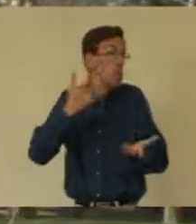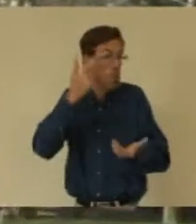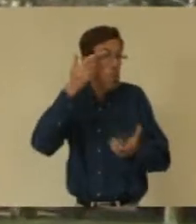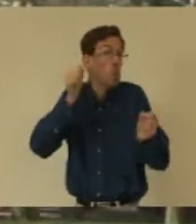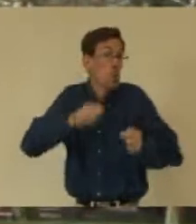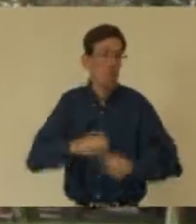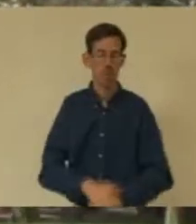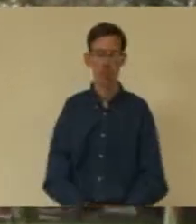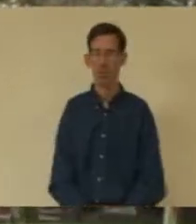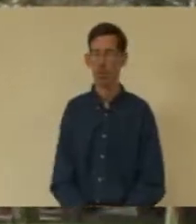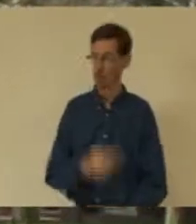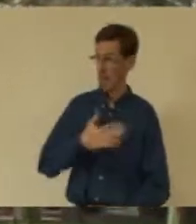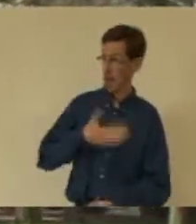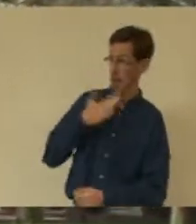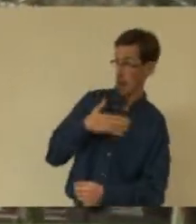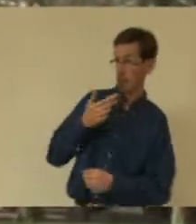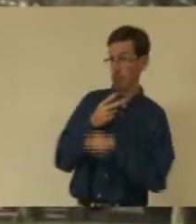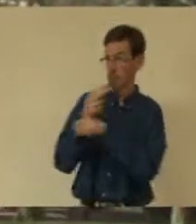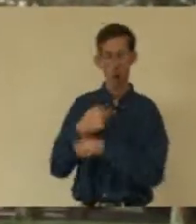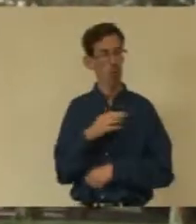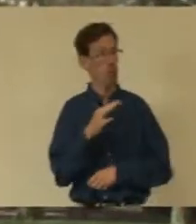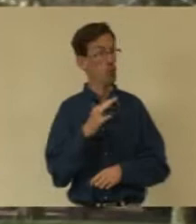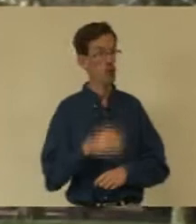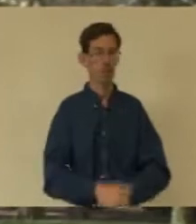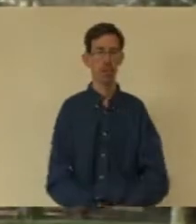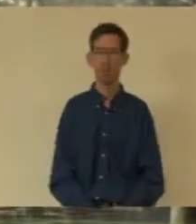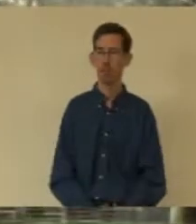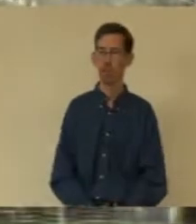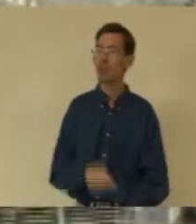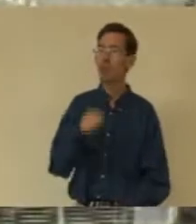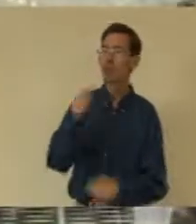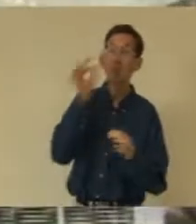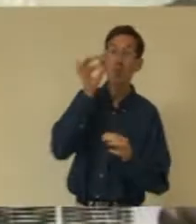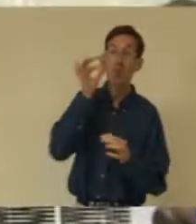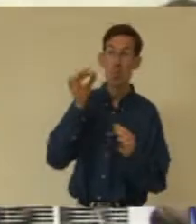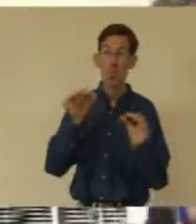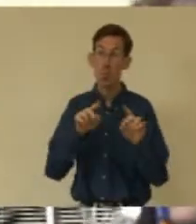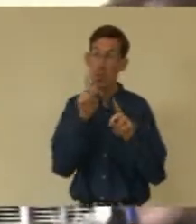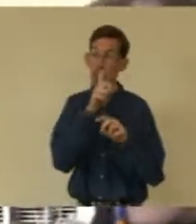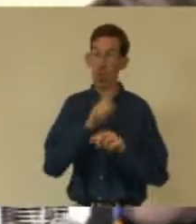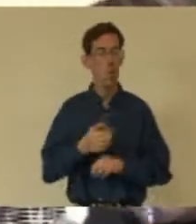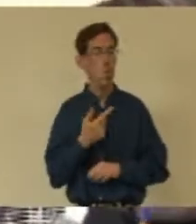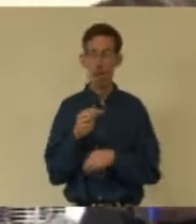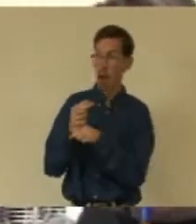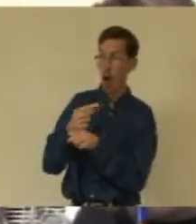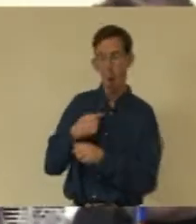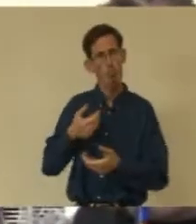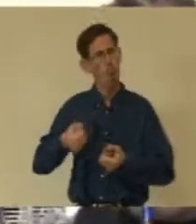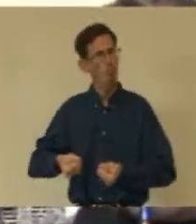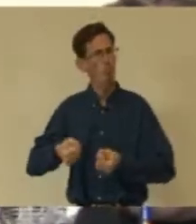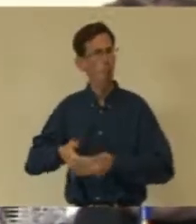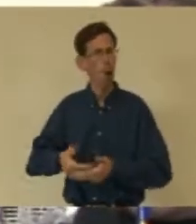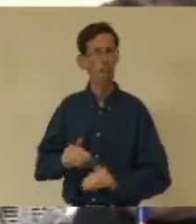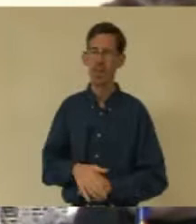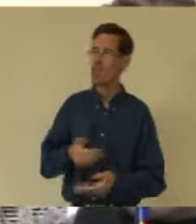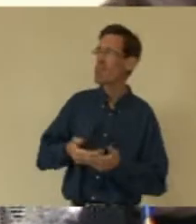Si on peut. Et ça vous plaît de filmer ? Oui. Piste de son, ce n pas trop dur ? Non, ça va. Caméra ? C'est dur quand